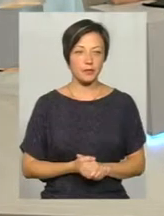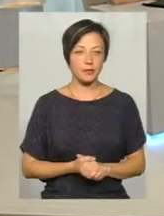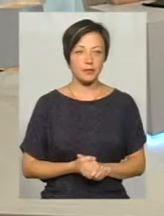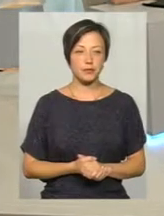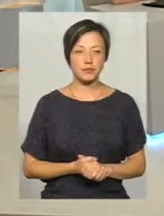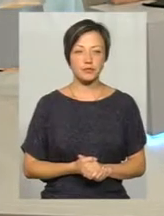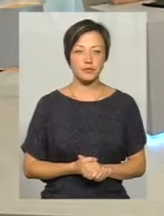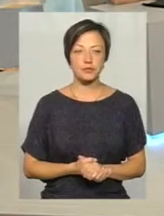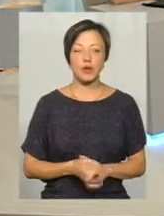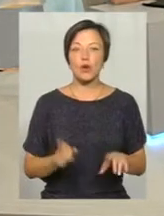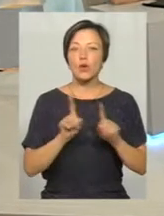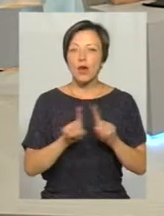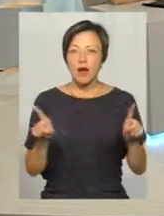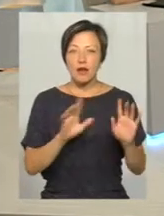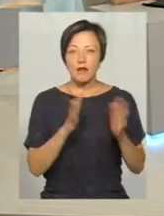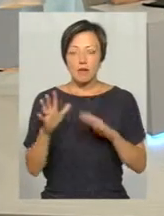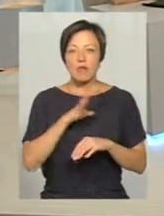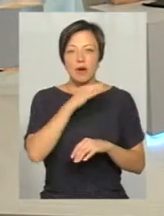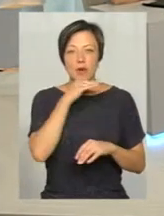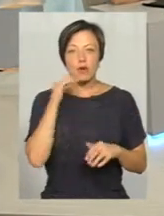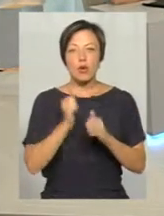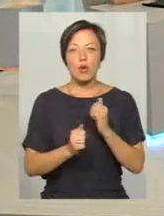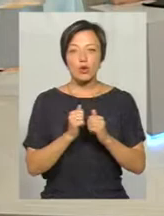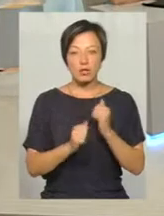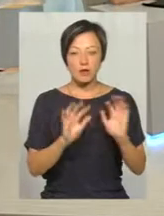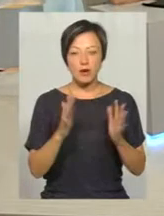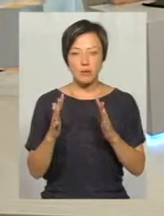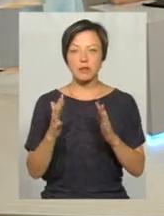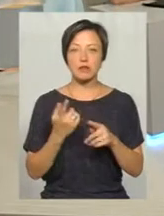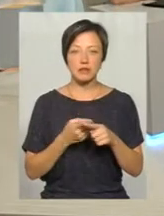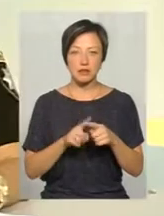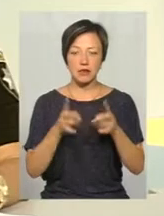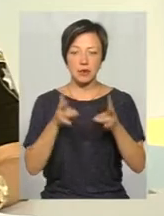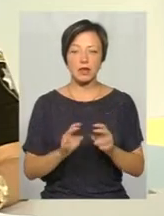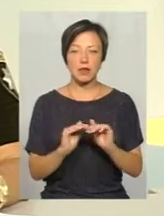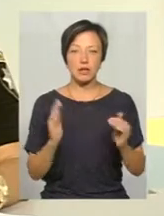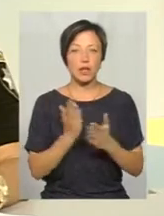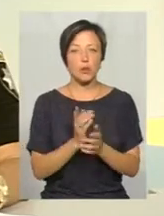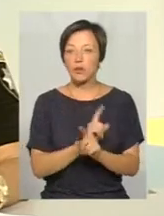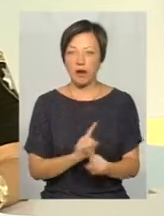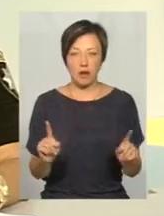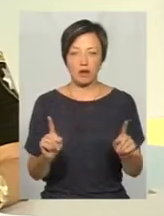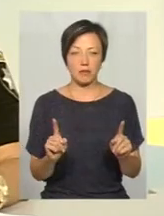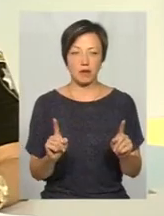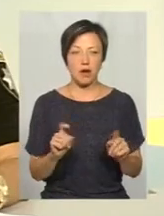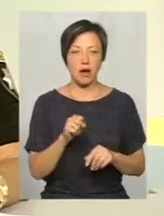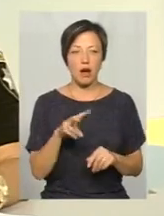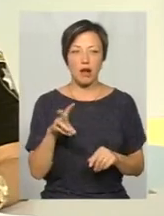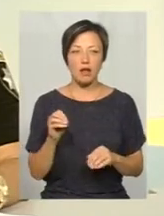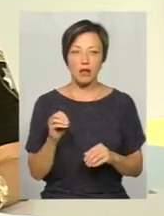Ну, з унікальних випадків буває багато. Кожен випадок травматизму дитячого, він є унікальним. Але